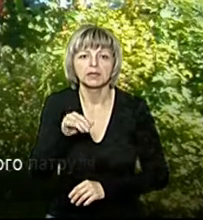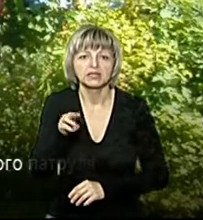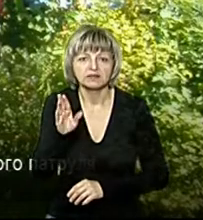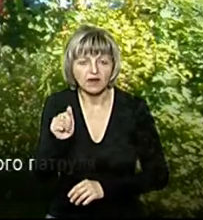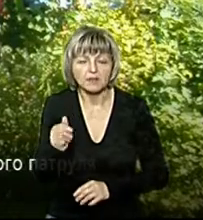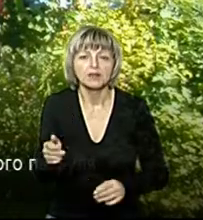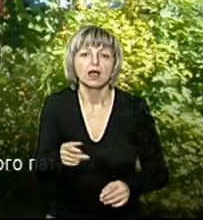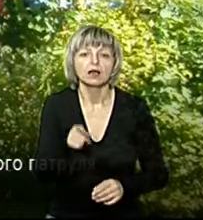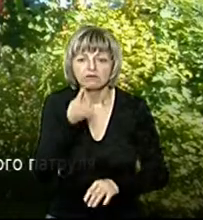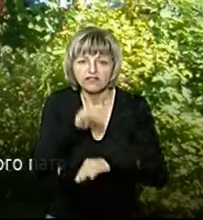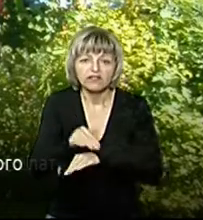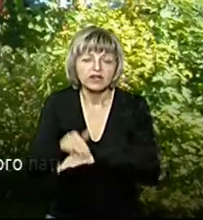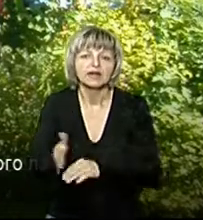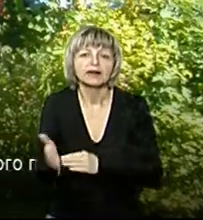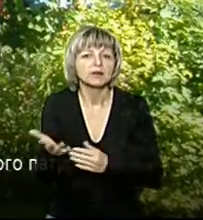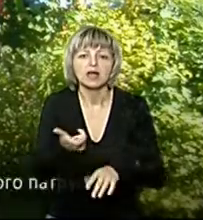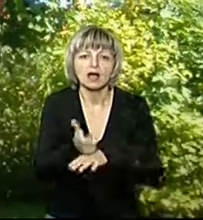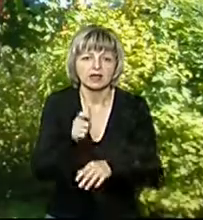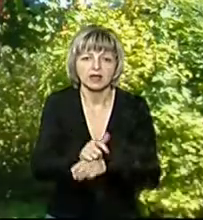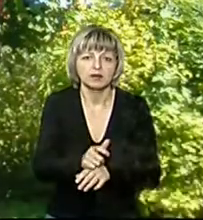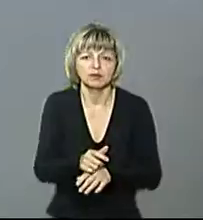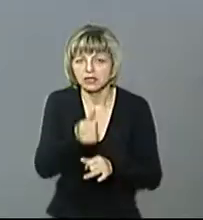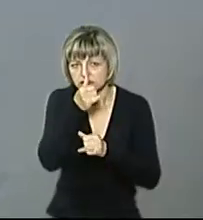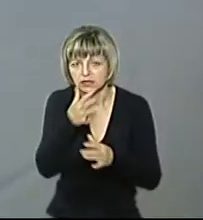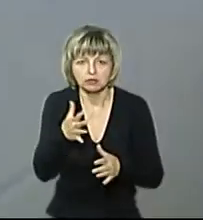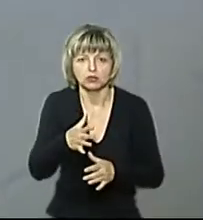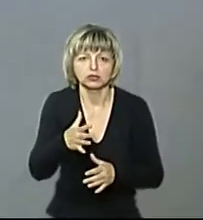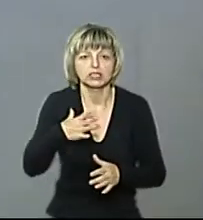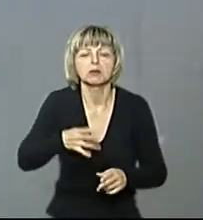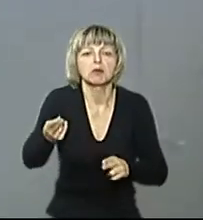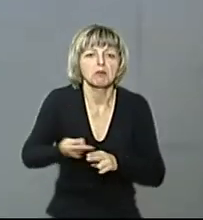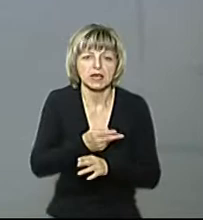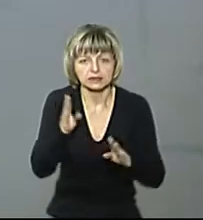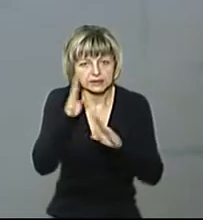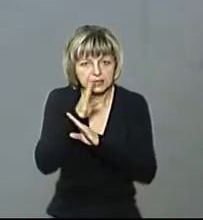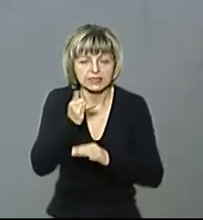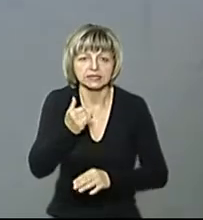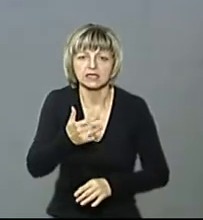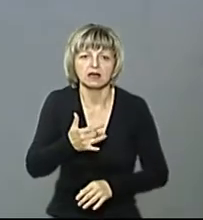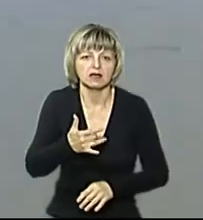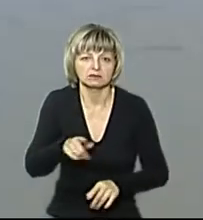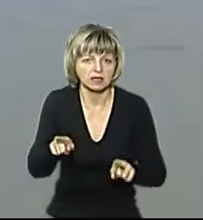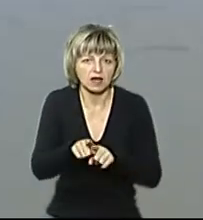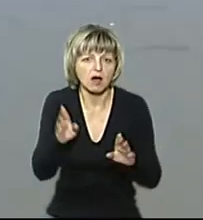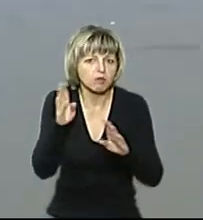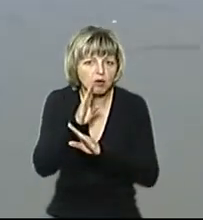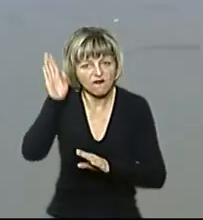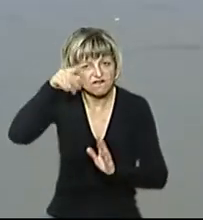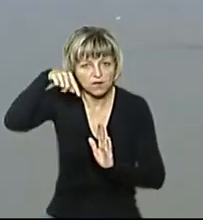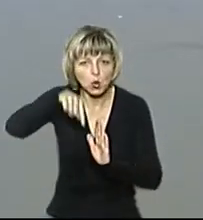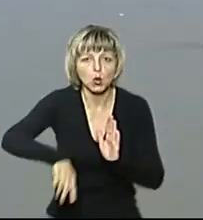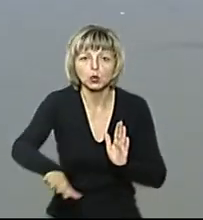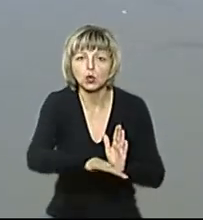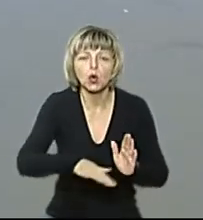яка найбільш нестійка до змінів кисню. Зв'язку з тим, що зараз жарська погода така, водойма